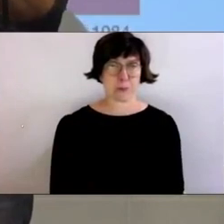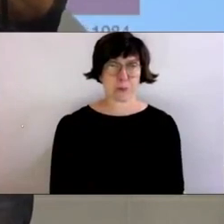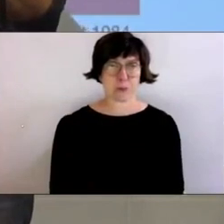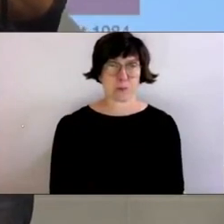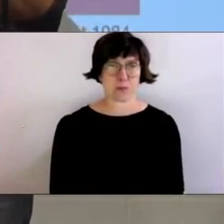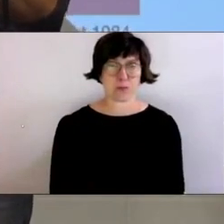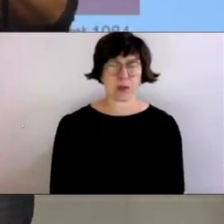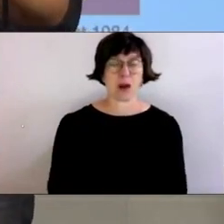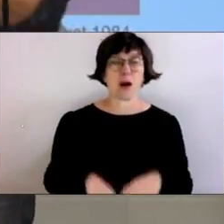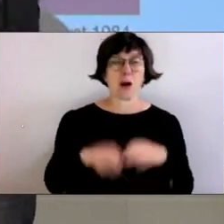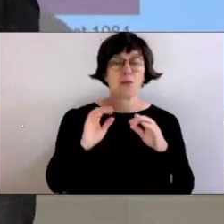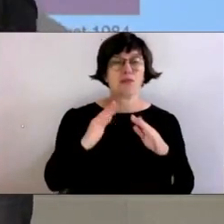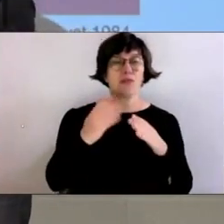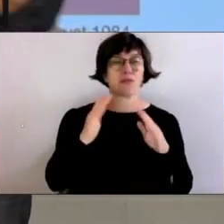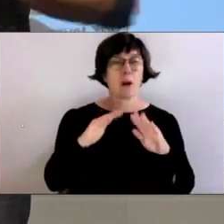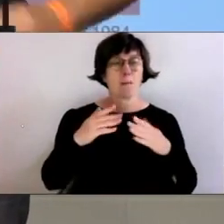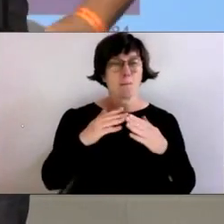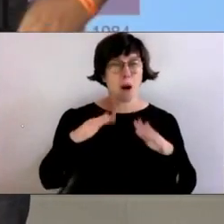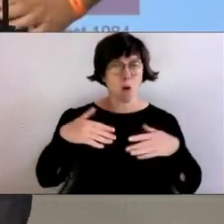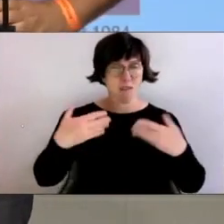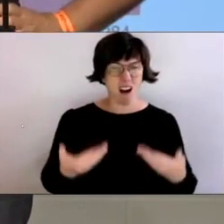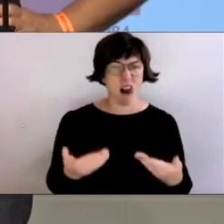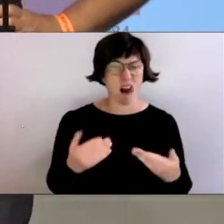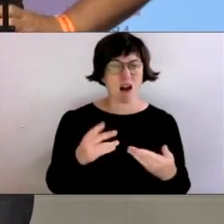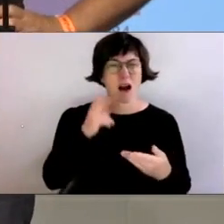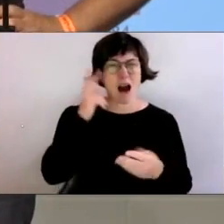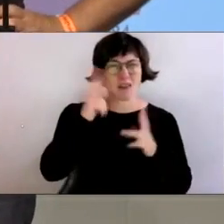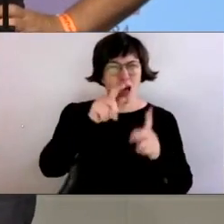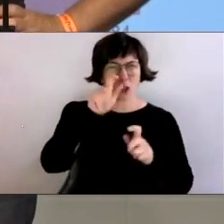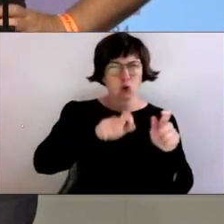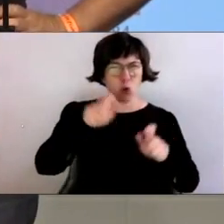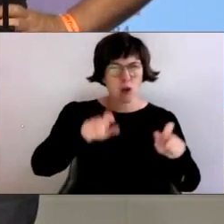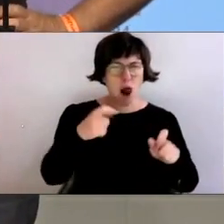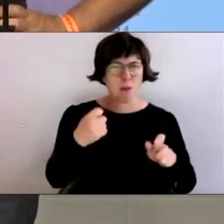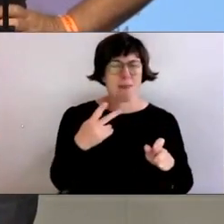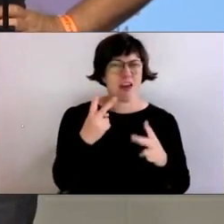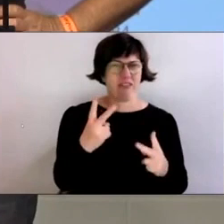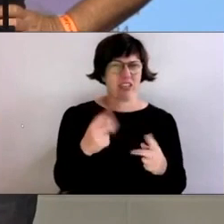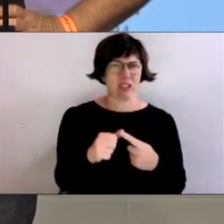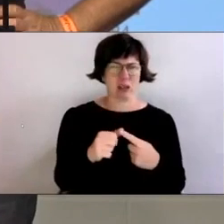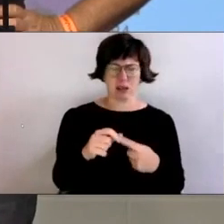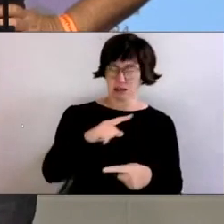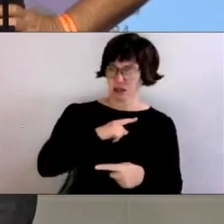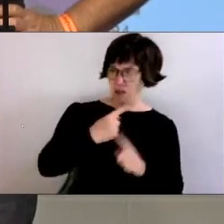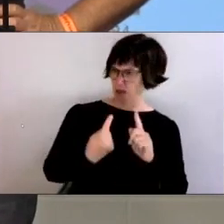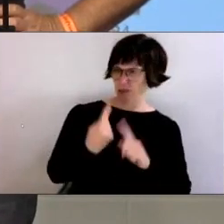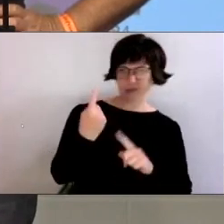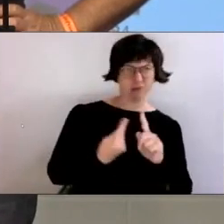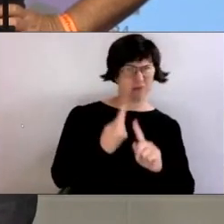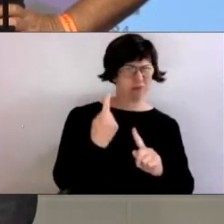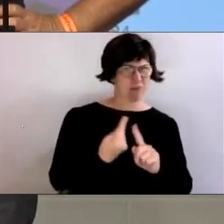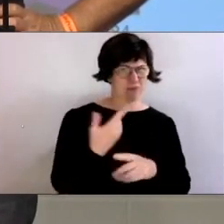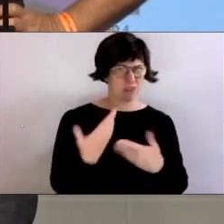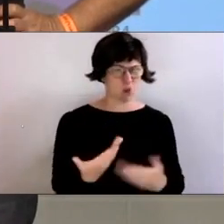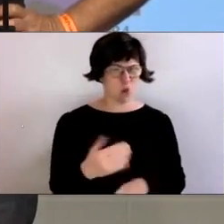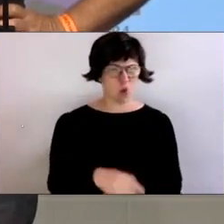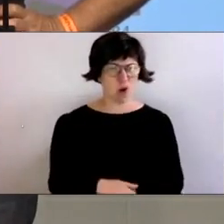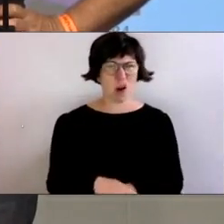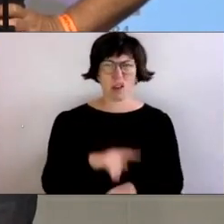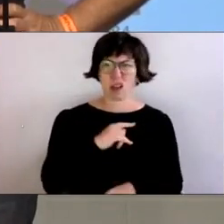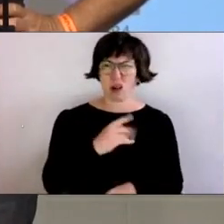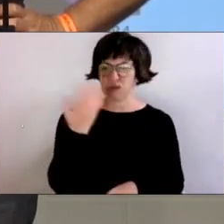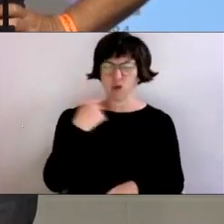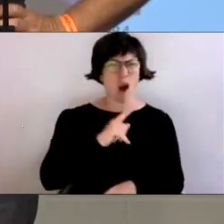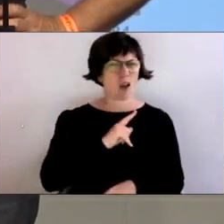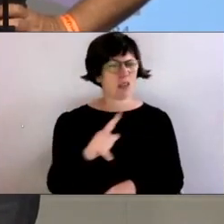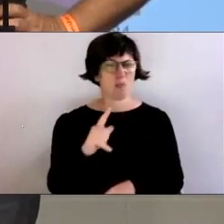Nachdem die Mauer verschwand, traten die Nationalitäten wieder in den Vordergrund, was mich sehr stutzig machte. Ich hatte mich zuvor nie